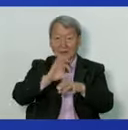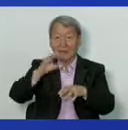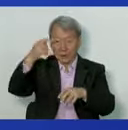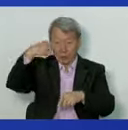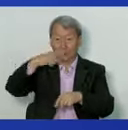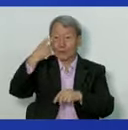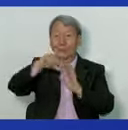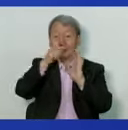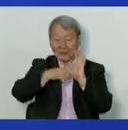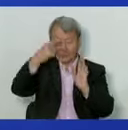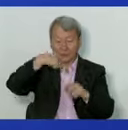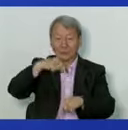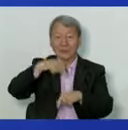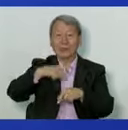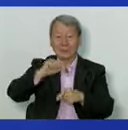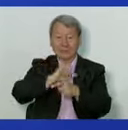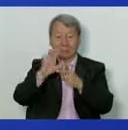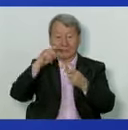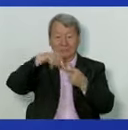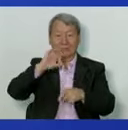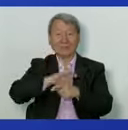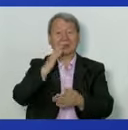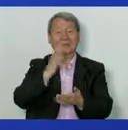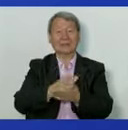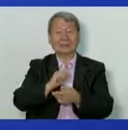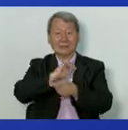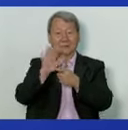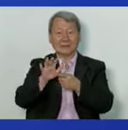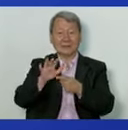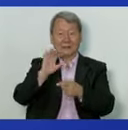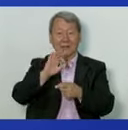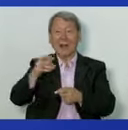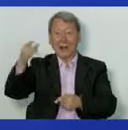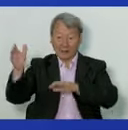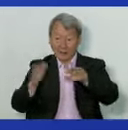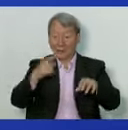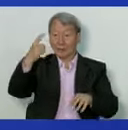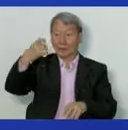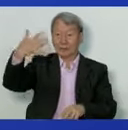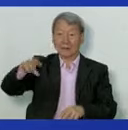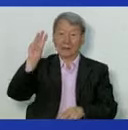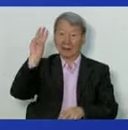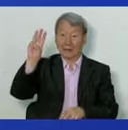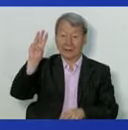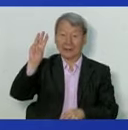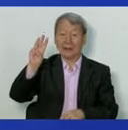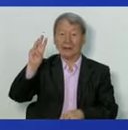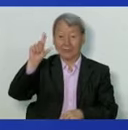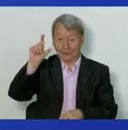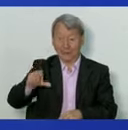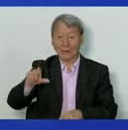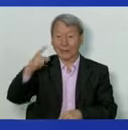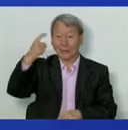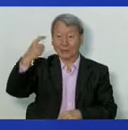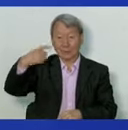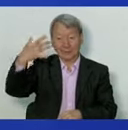признаки коронавирусной инфекции. В то же время 153 случаев,